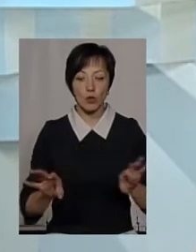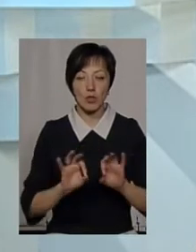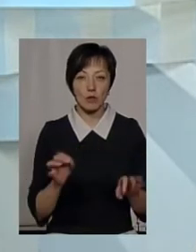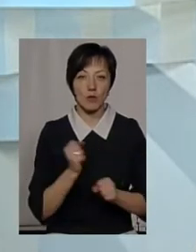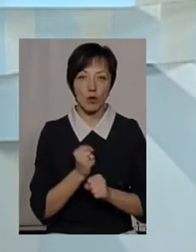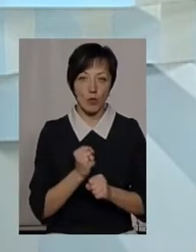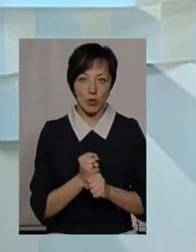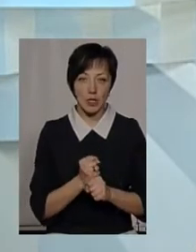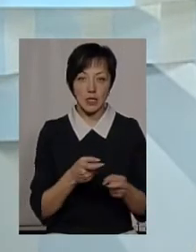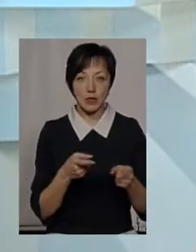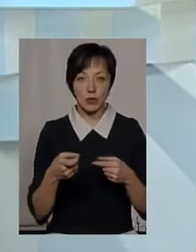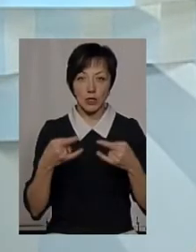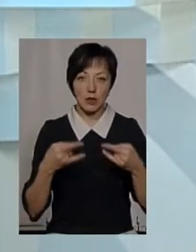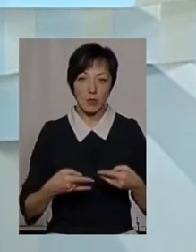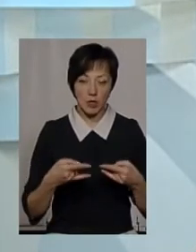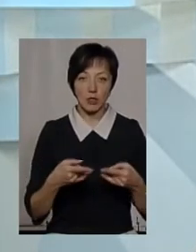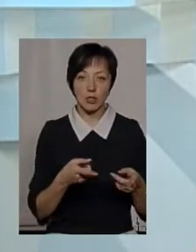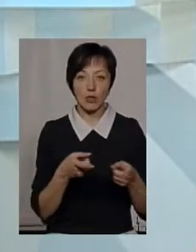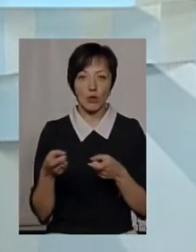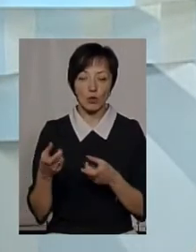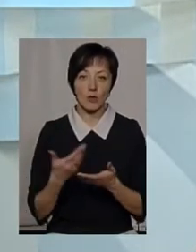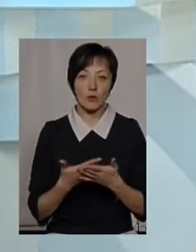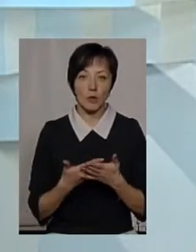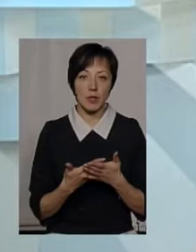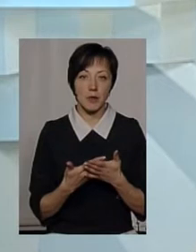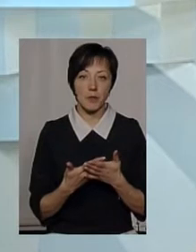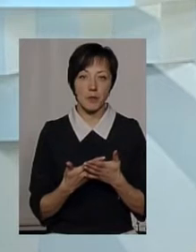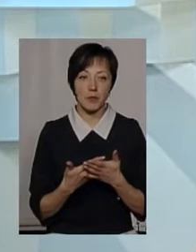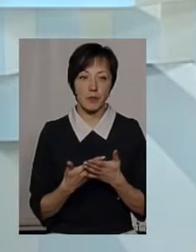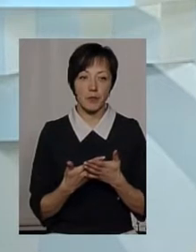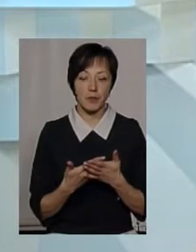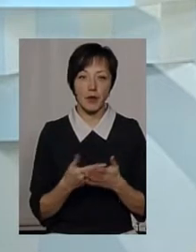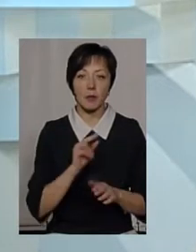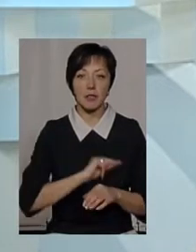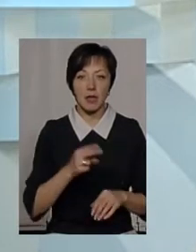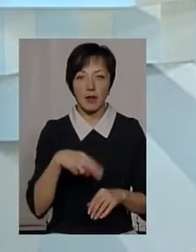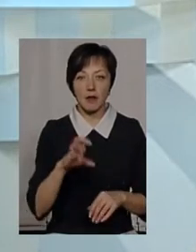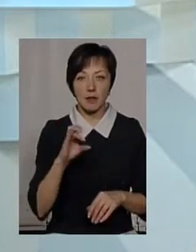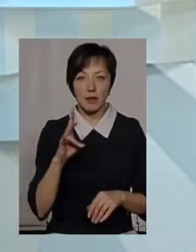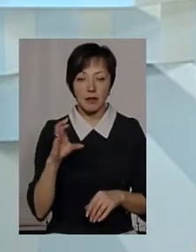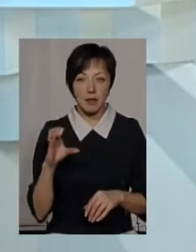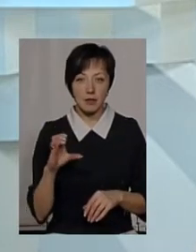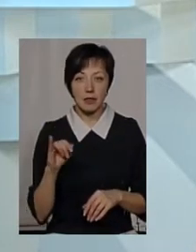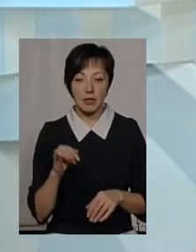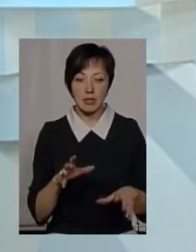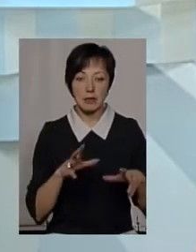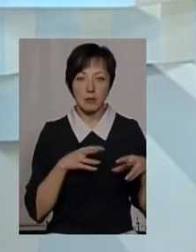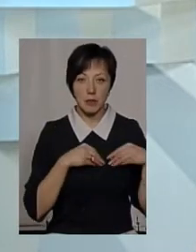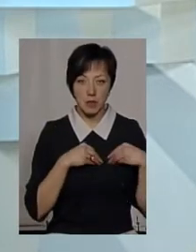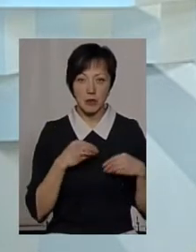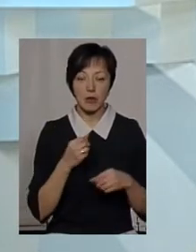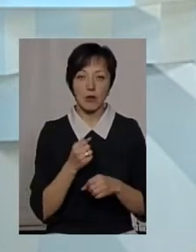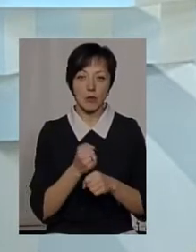'яснювальну роботу із залученням телебачення, із залученням працівників ДСНС. Ми спільно